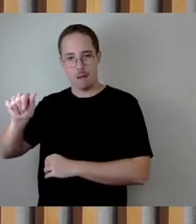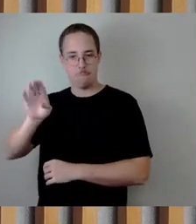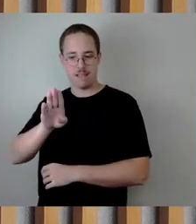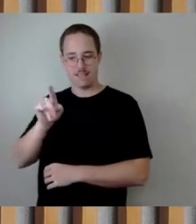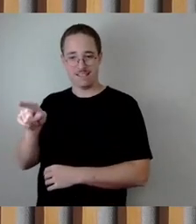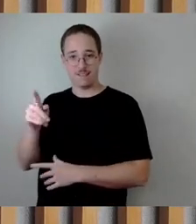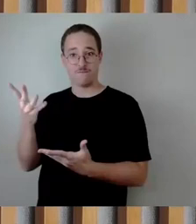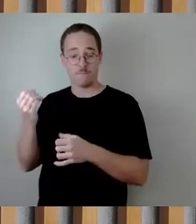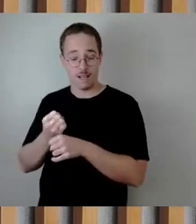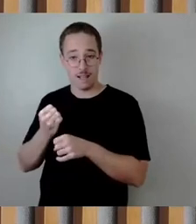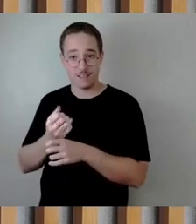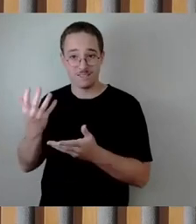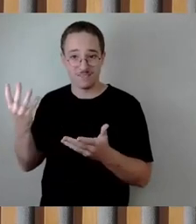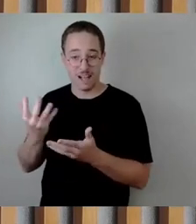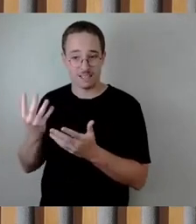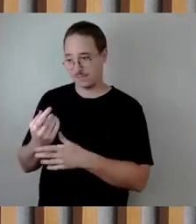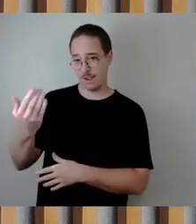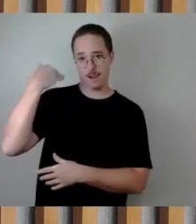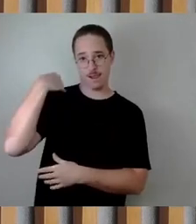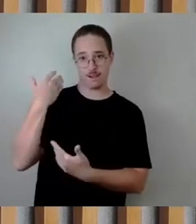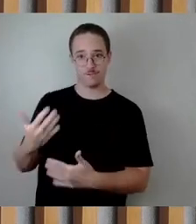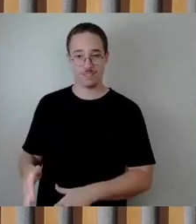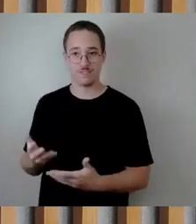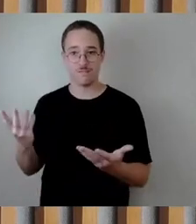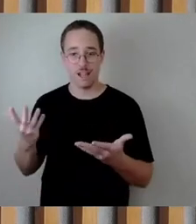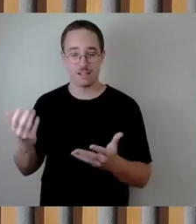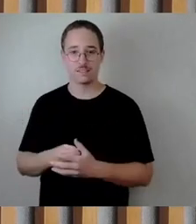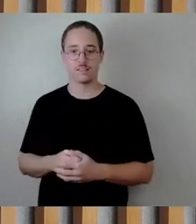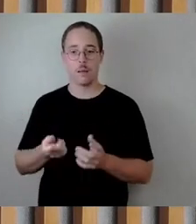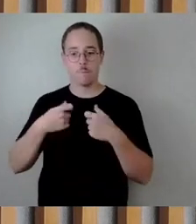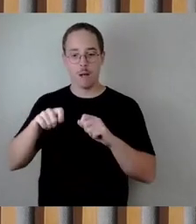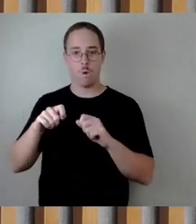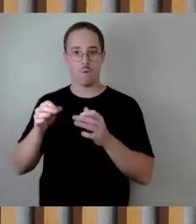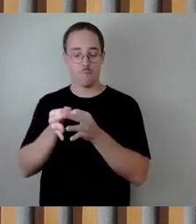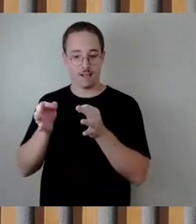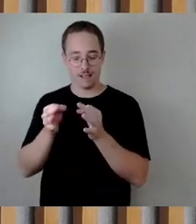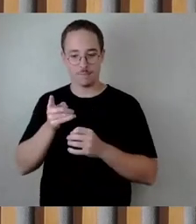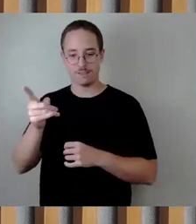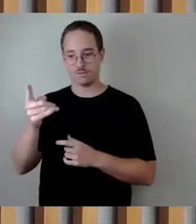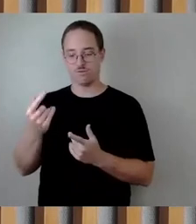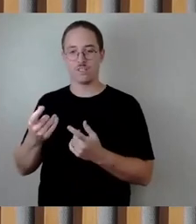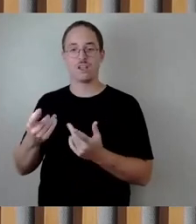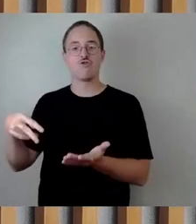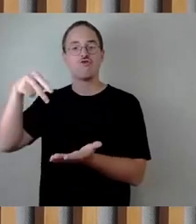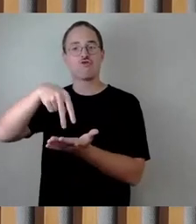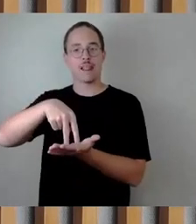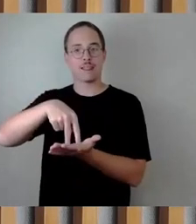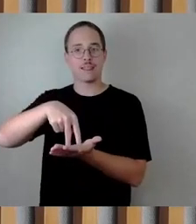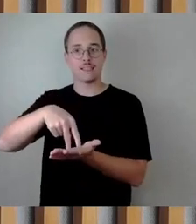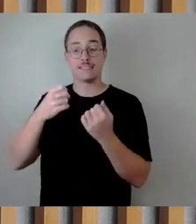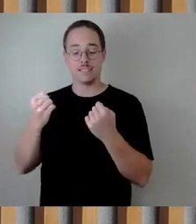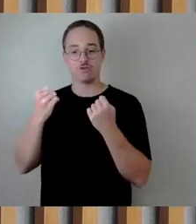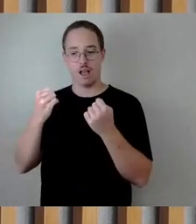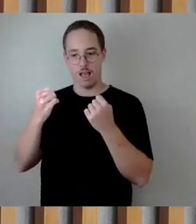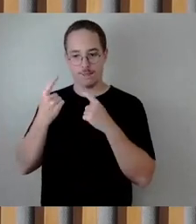mit den Baumaßnahmen dazu beigetragen hat, die Standsicherheit zu erhöhen oder auch nicht, wenn Sie das noch mal etwas